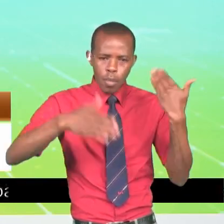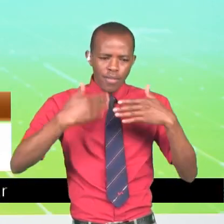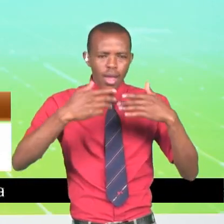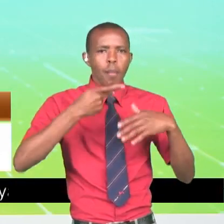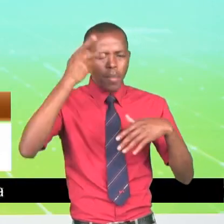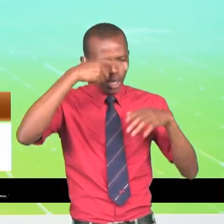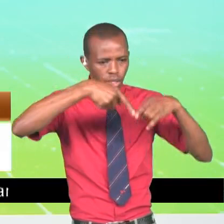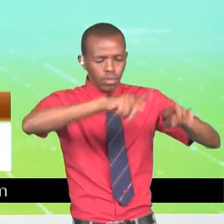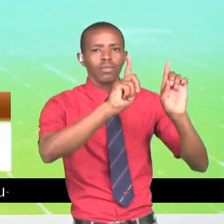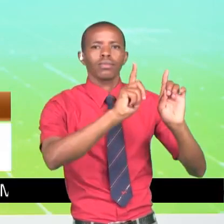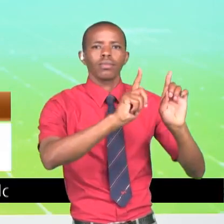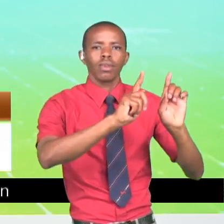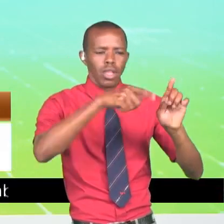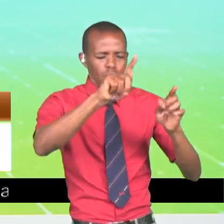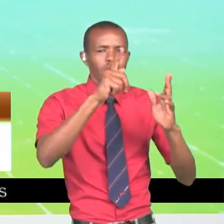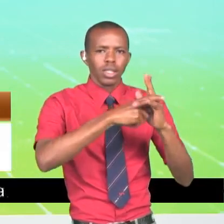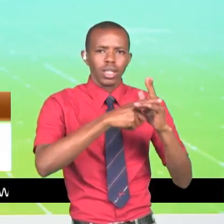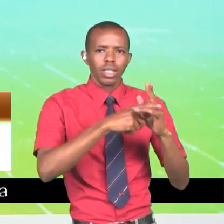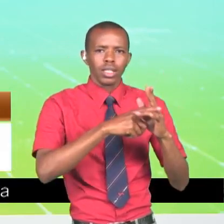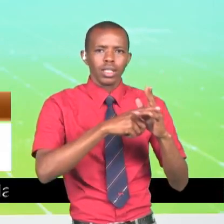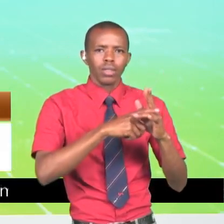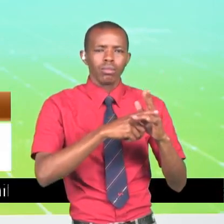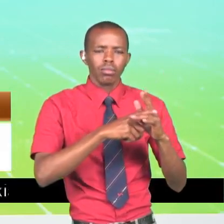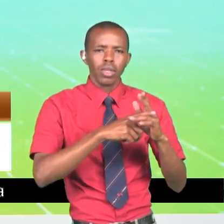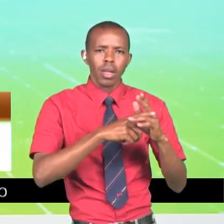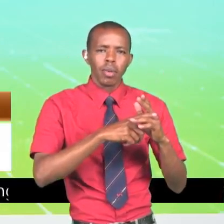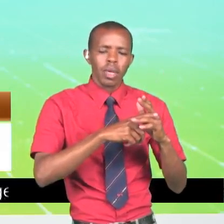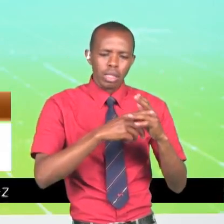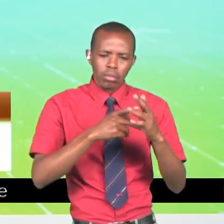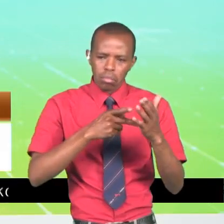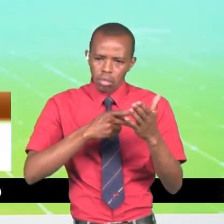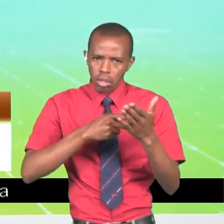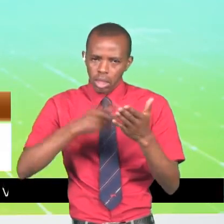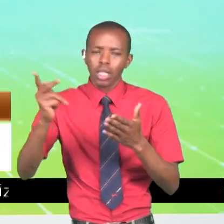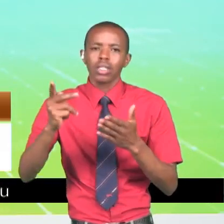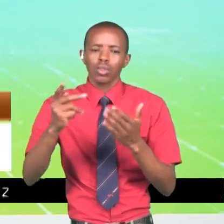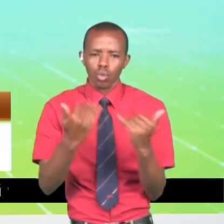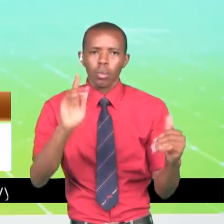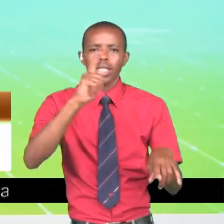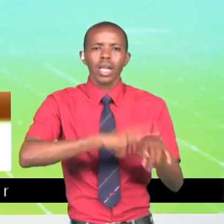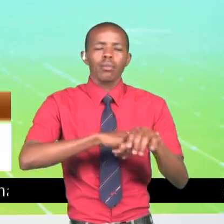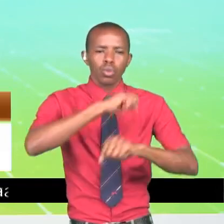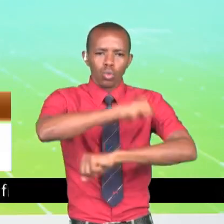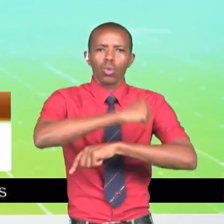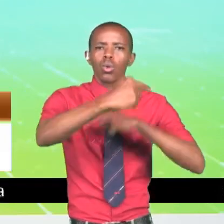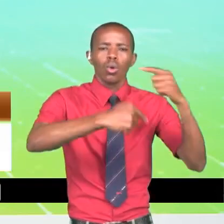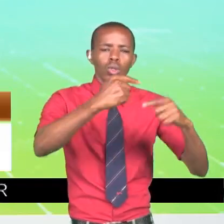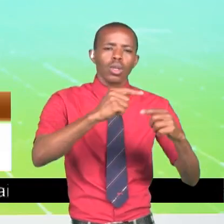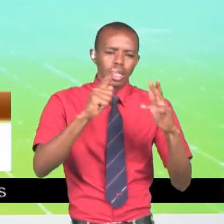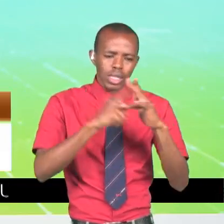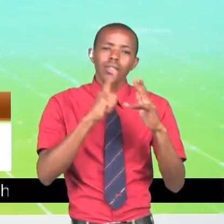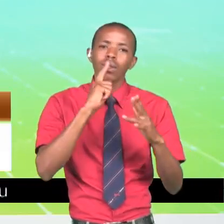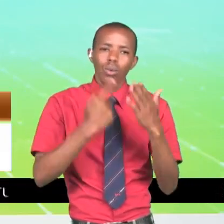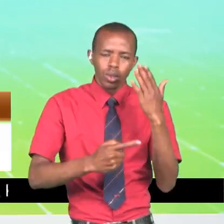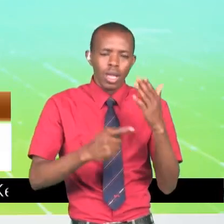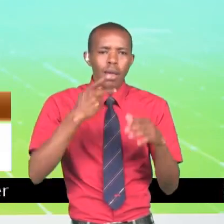wenyewe. Ni wawo wameanza sasa kuoza watoto wawo wagali shule. Ndiyo mana niliweza kusema ya kwamba